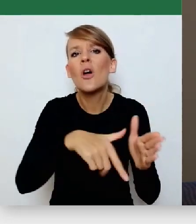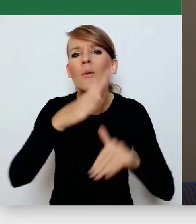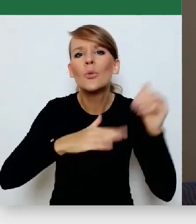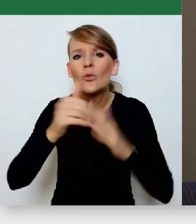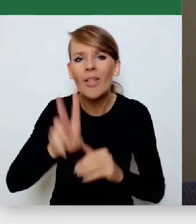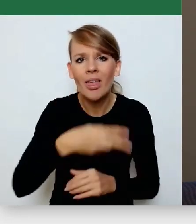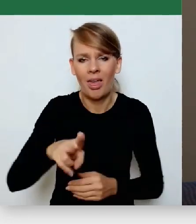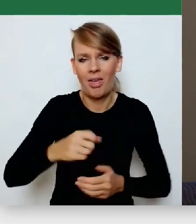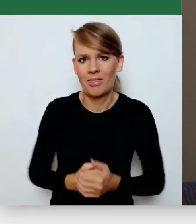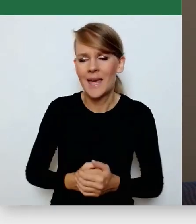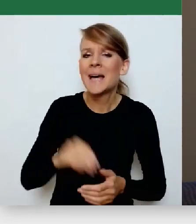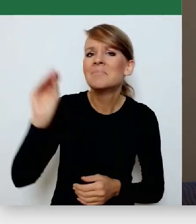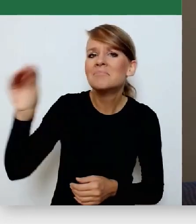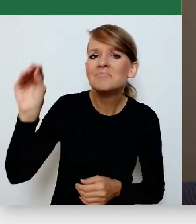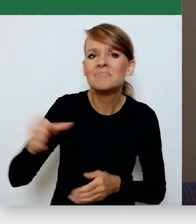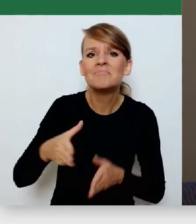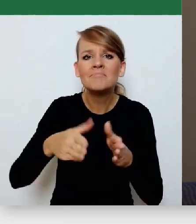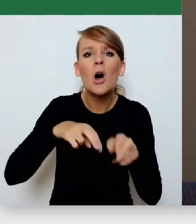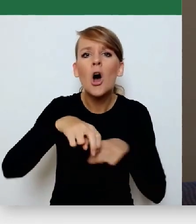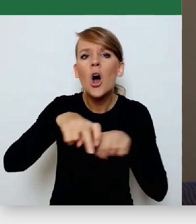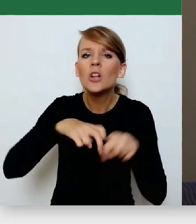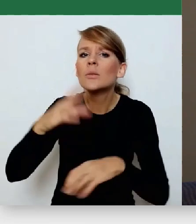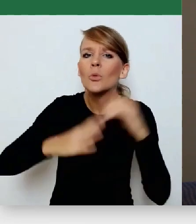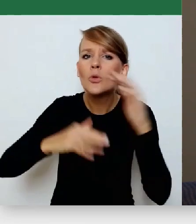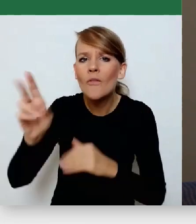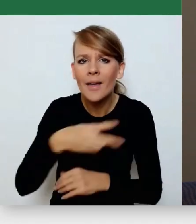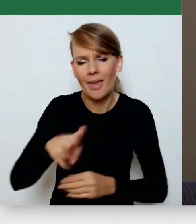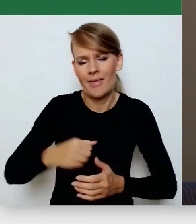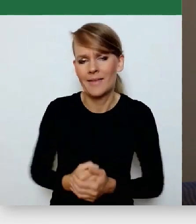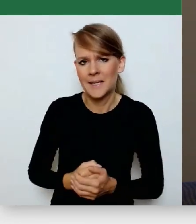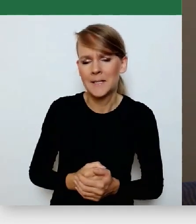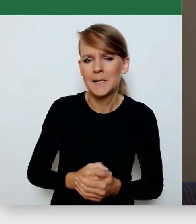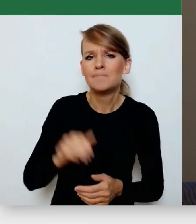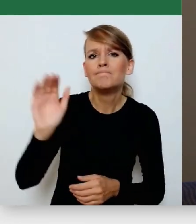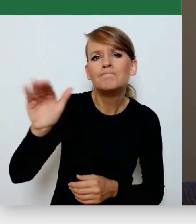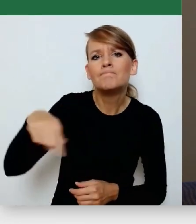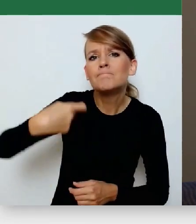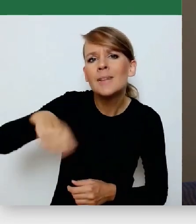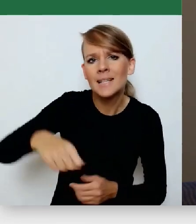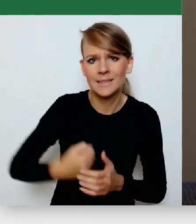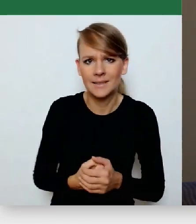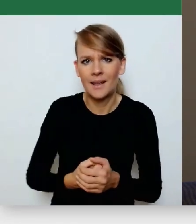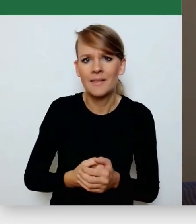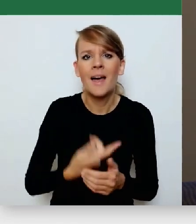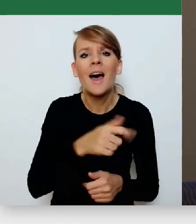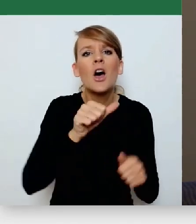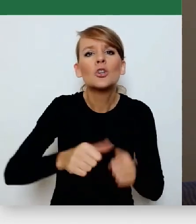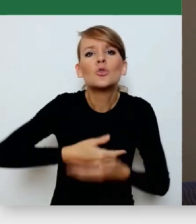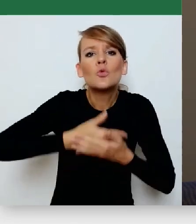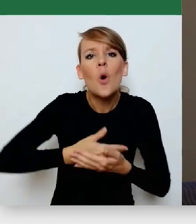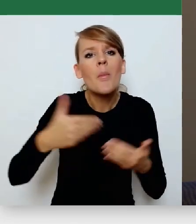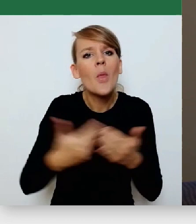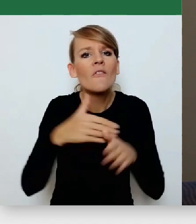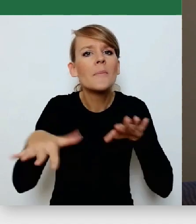wybudowany ten chodnik? Pani prezydent, a kiedy będą nowe miejsca w żłobku? Pani prezydent, a